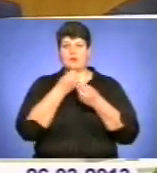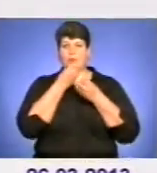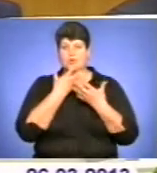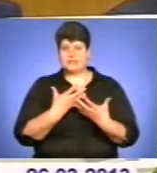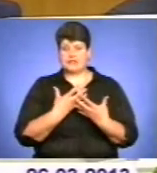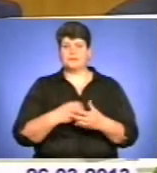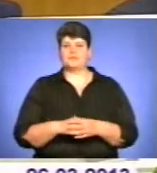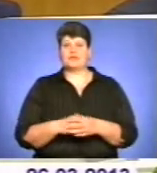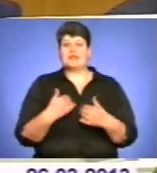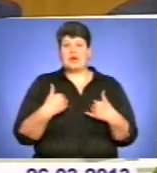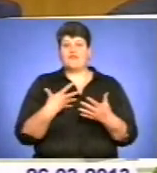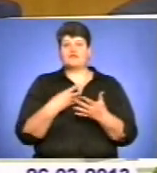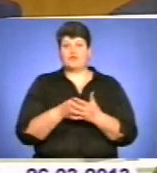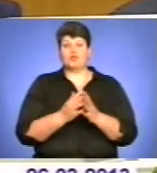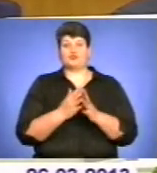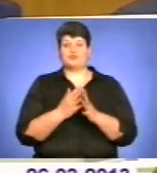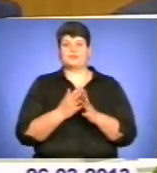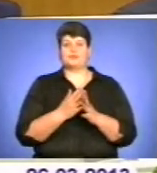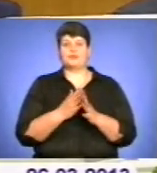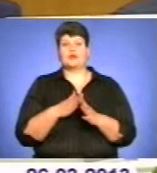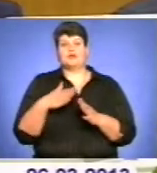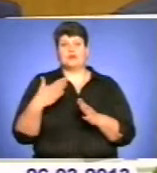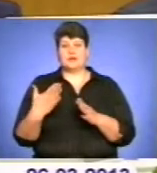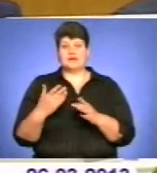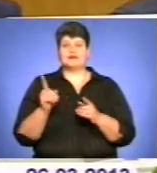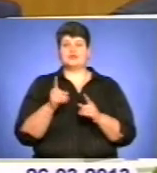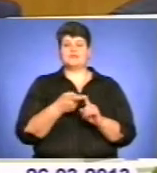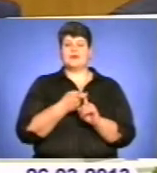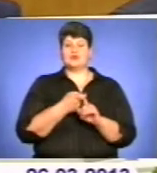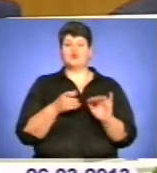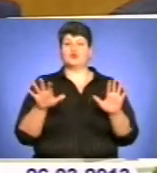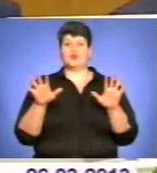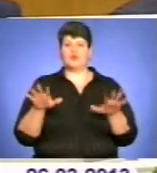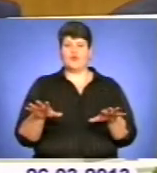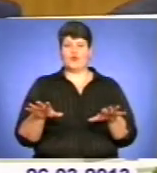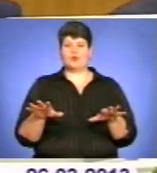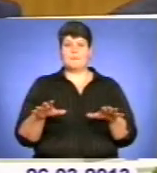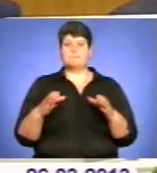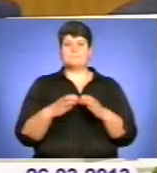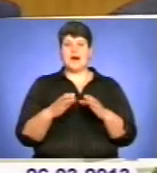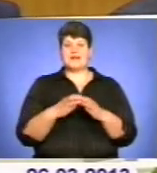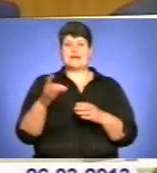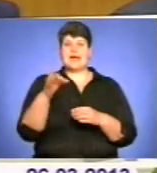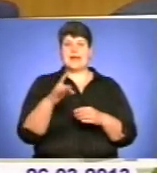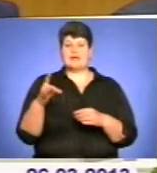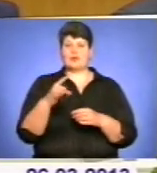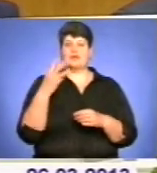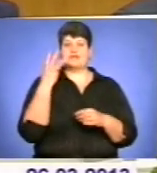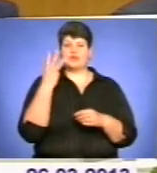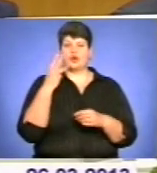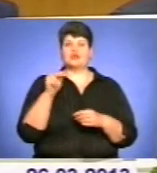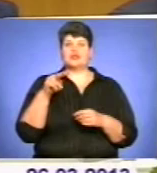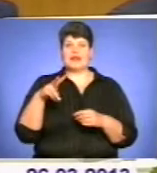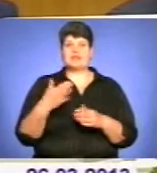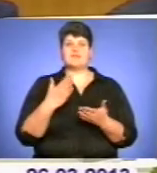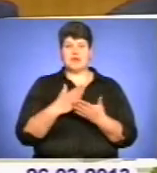Я свою чергу, що стосується, як голова партії регіонів, за трьох членів я внесу